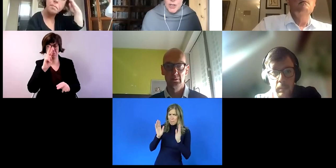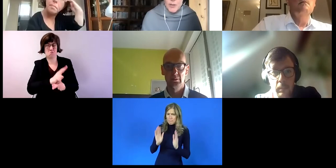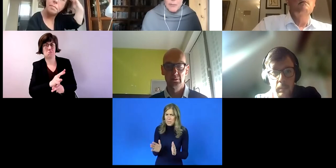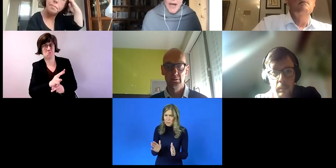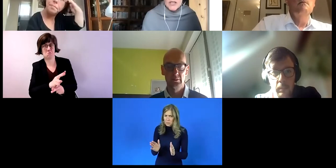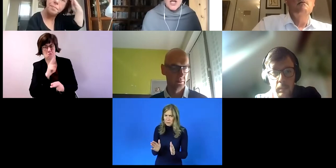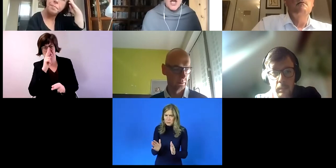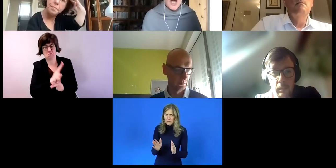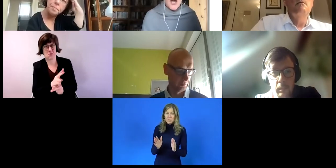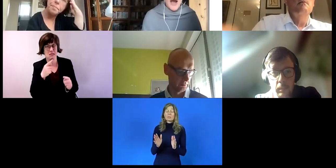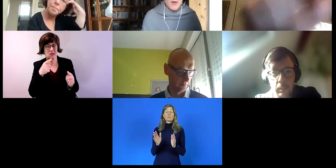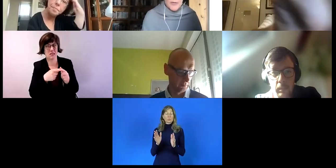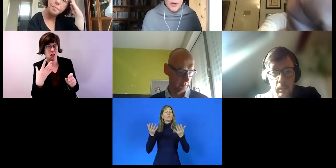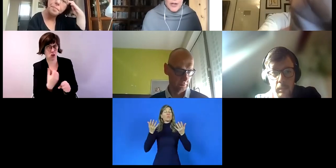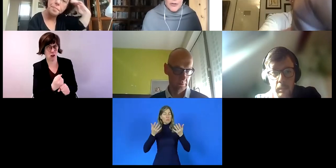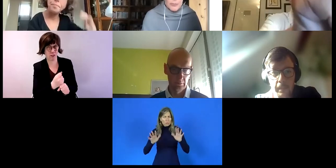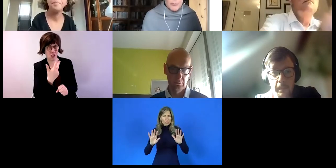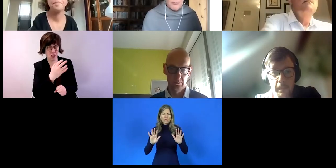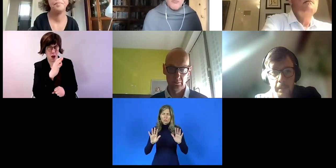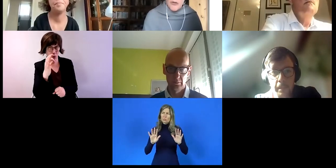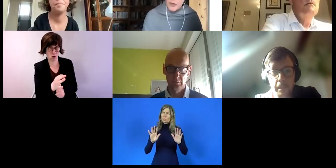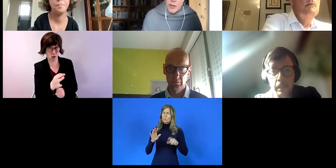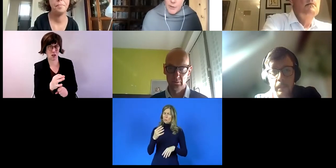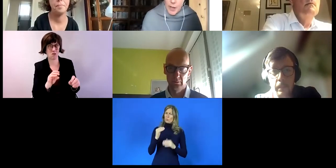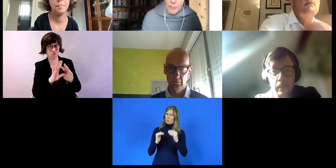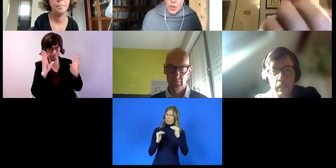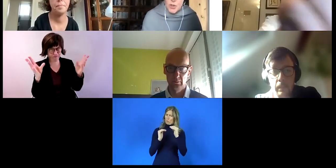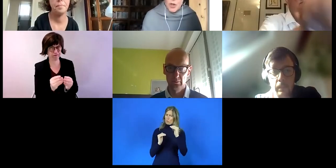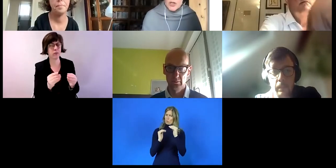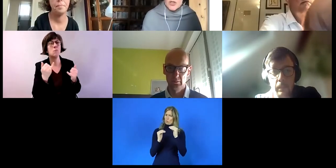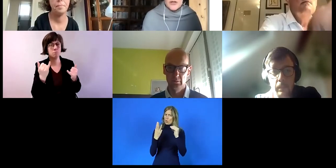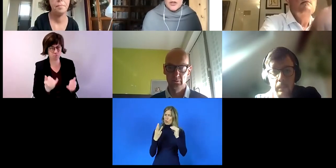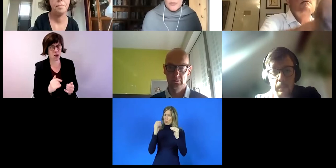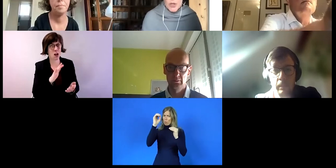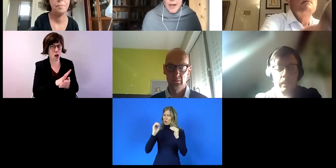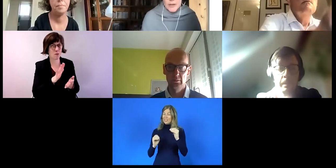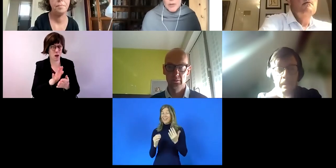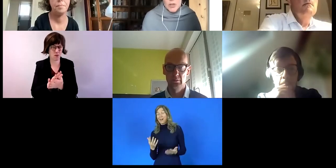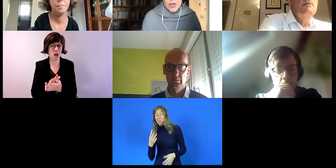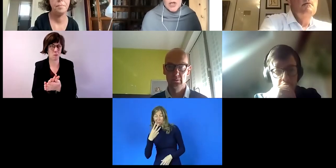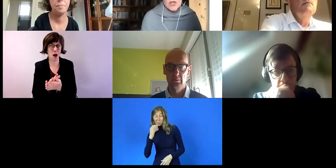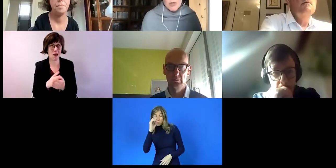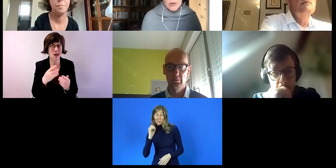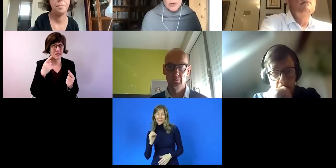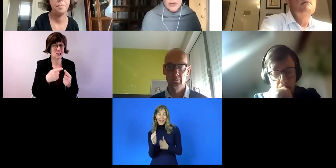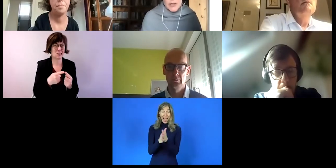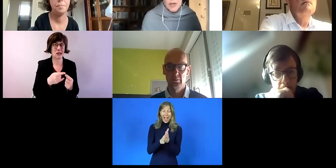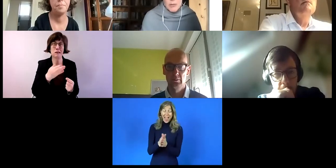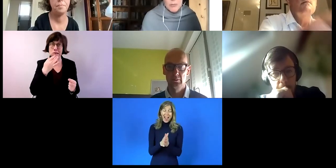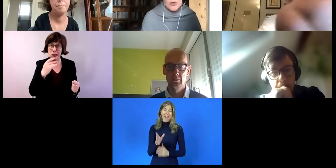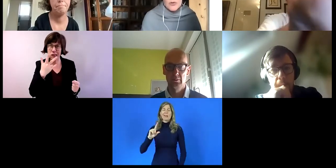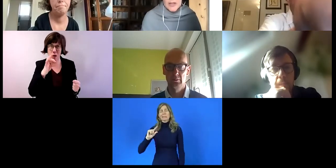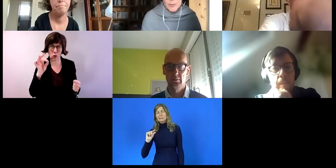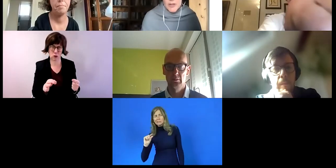überwachen, ob dieses Ziel eingehalten wird. Im Großen und Ganzen wird es eingehalten. Allerdings ist das Ziel wohl nicht sehr ehrgeizig.